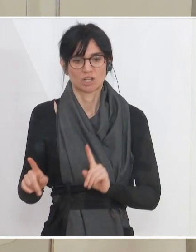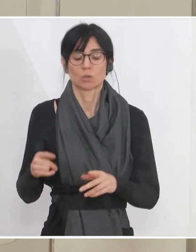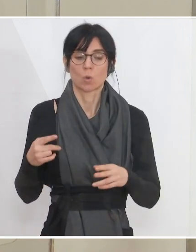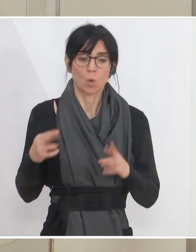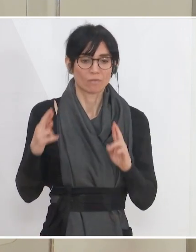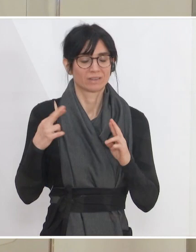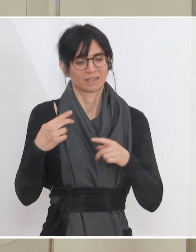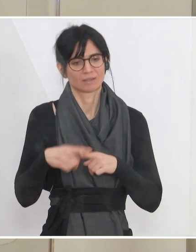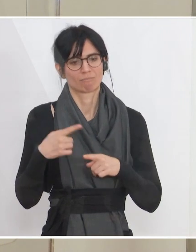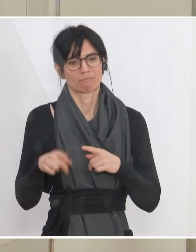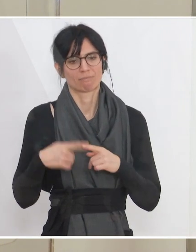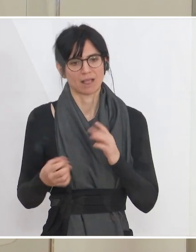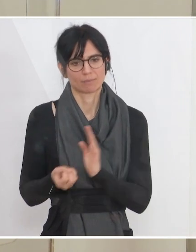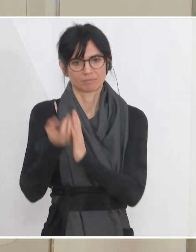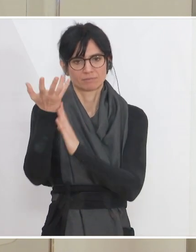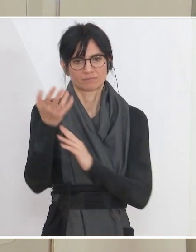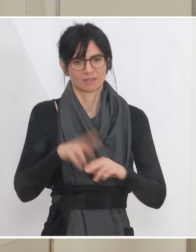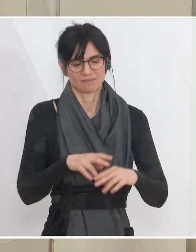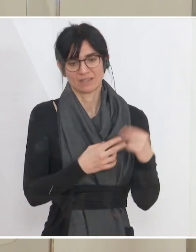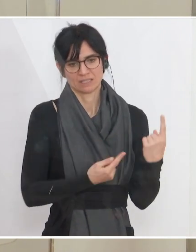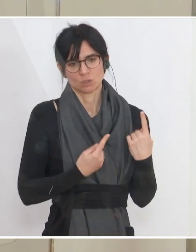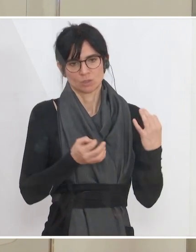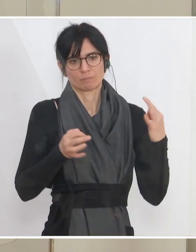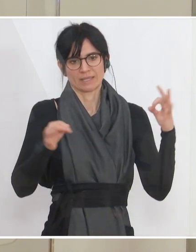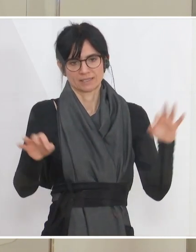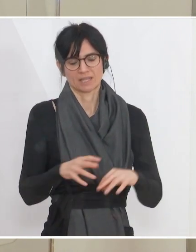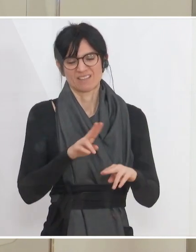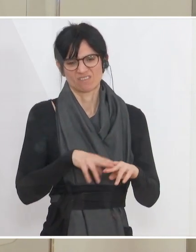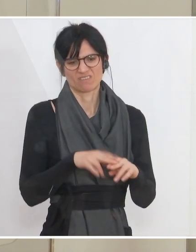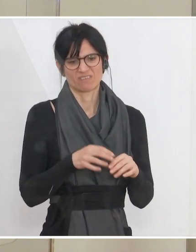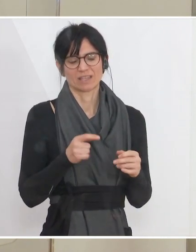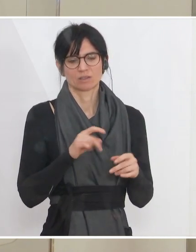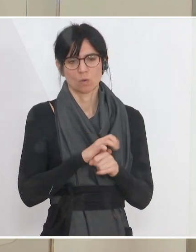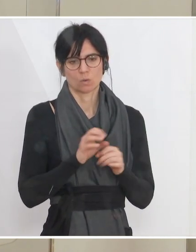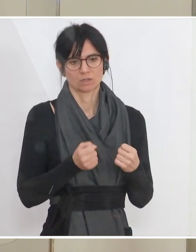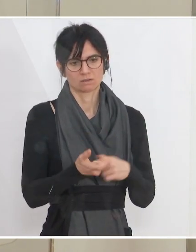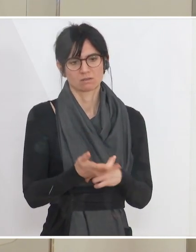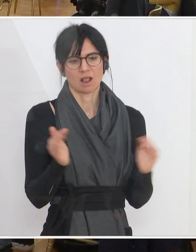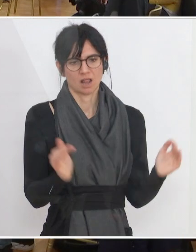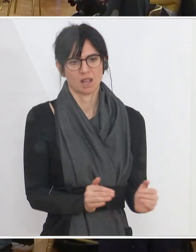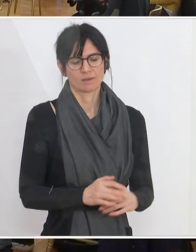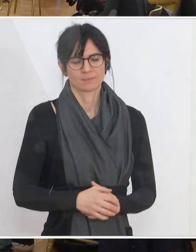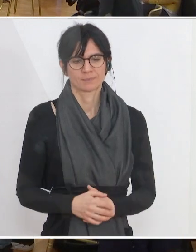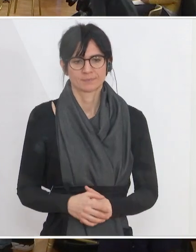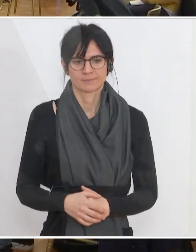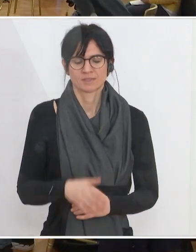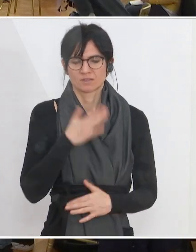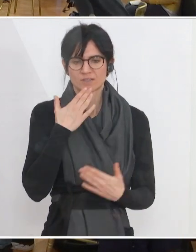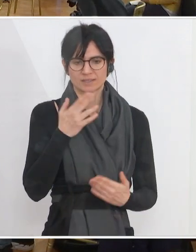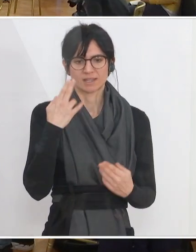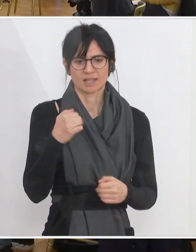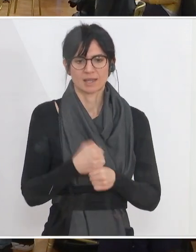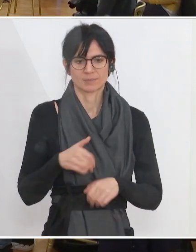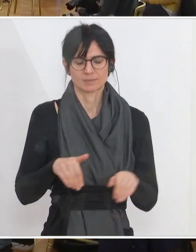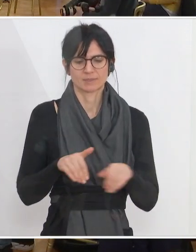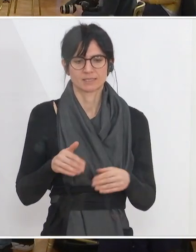bald eintreten kann, wenn es die Situation der Infektionszahlen zulässt. Vielen Dank. Vielen Dank, Herr Arbeitsminister.